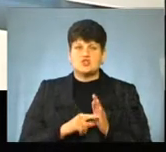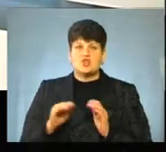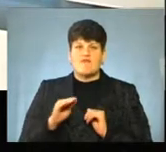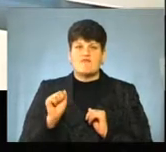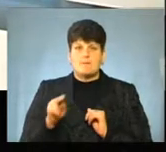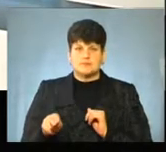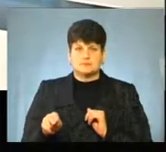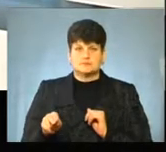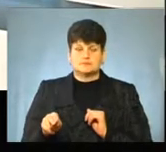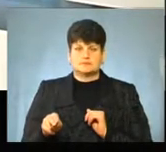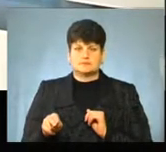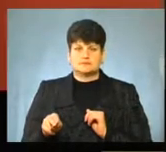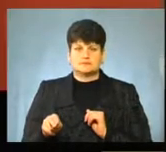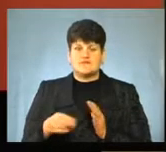ФАП